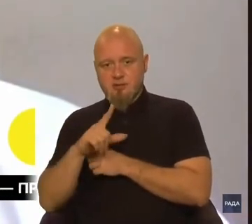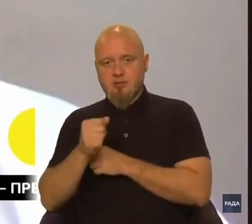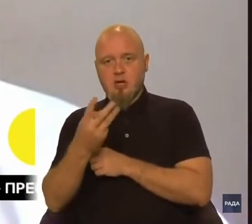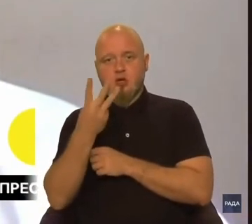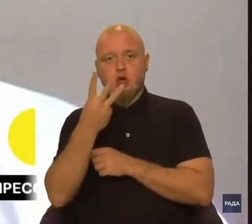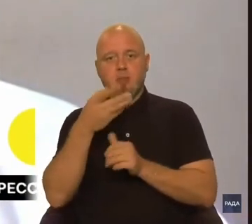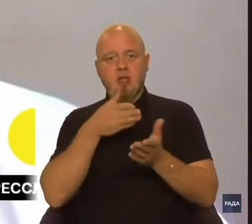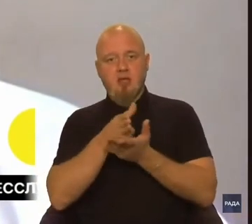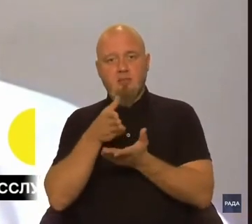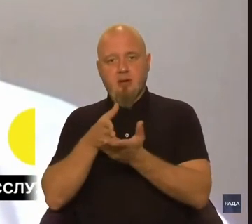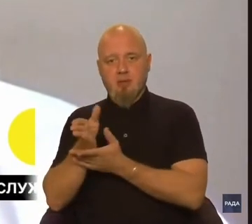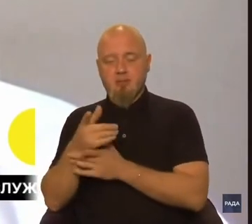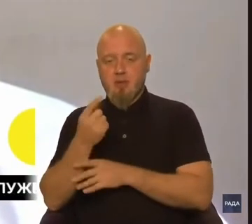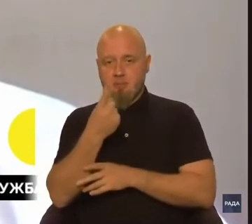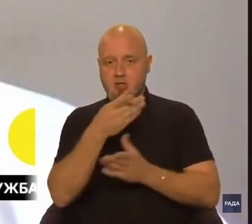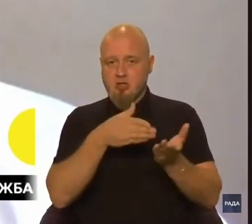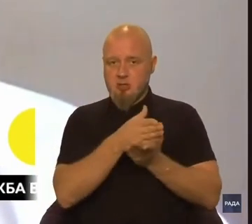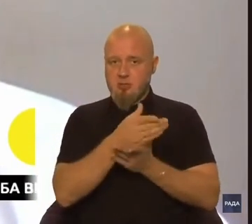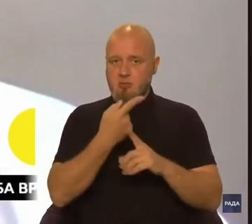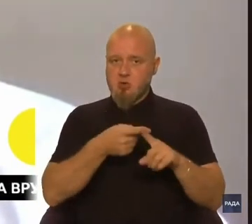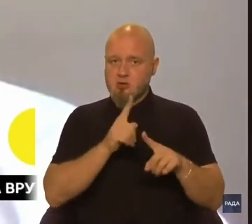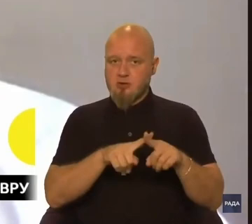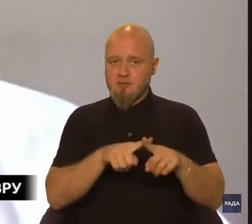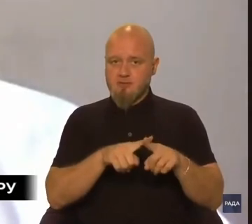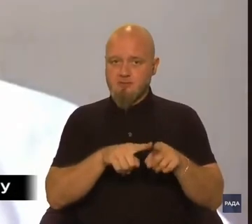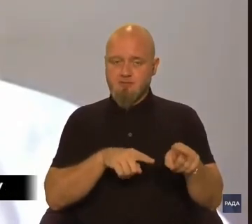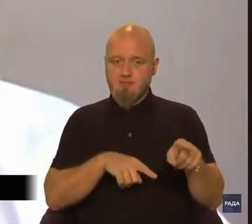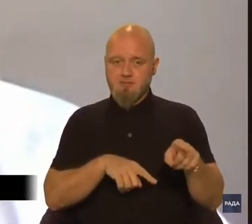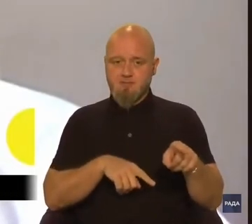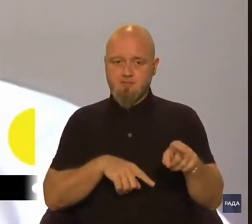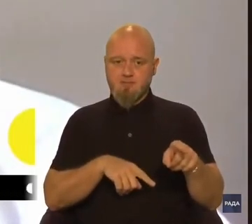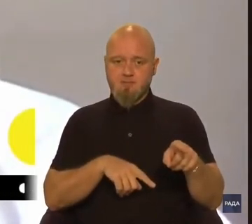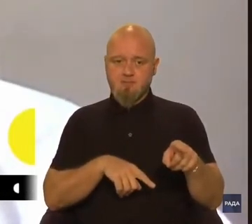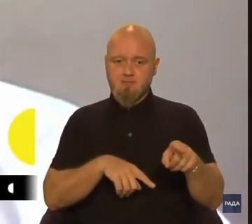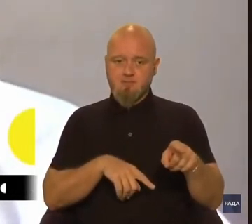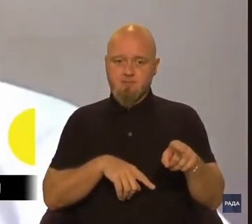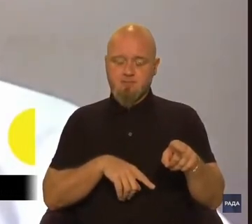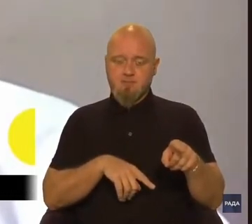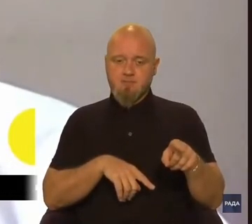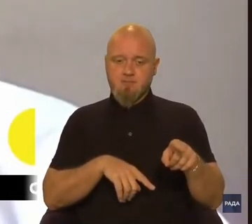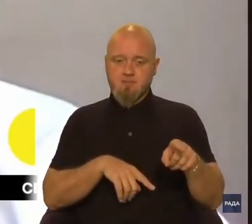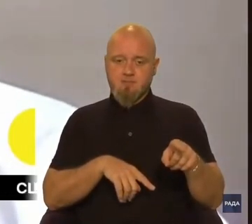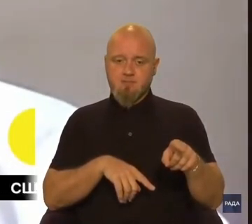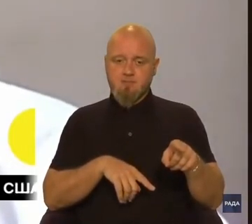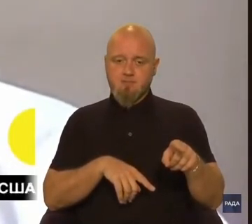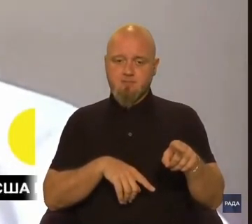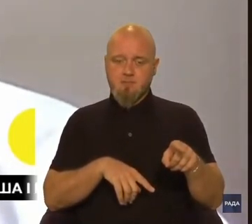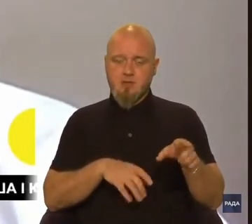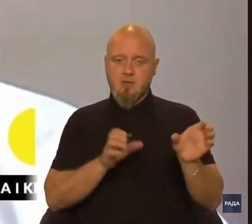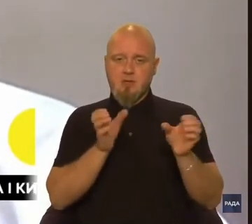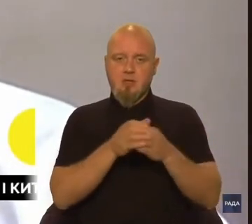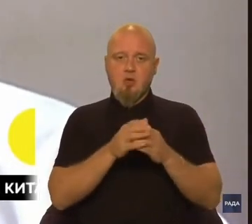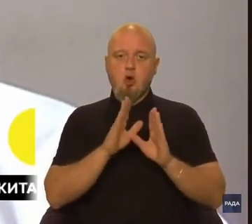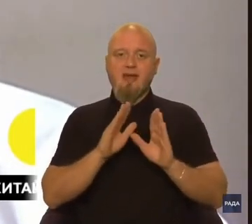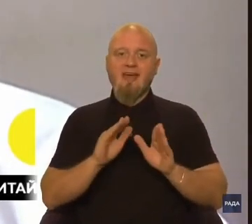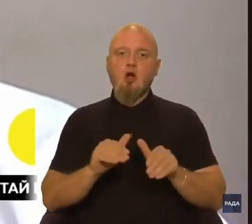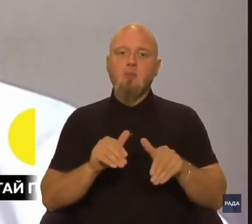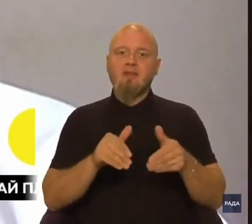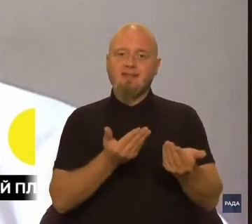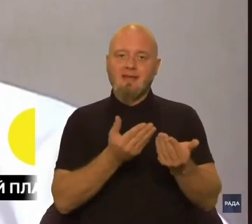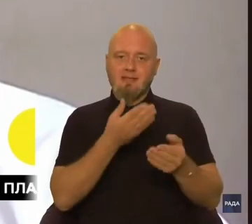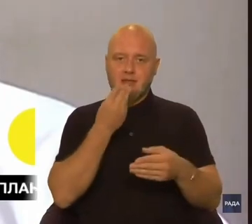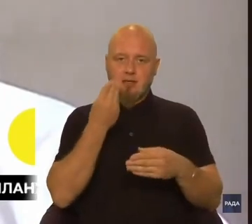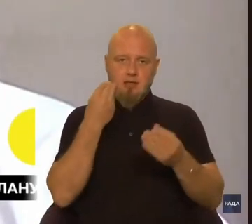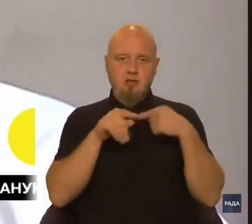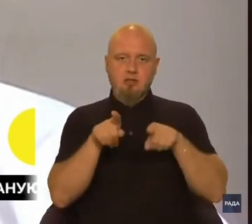трьома напрямками. Перший напрямок – це категорія рекомендацій, краще